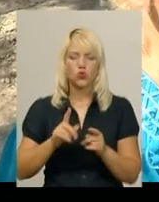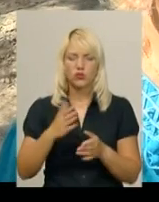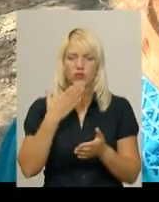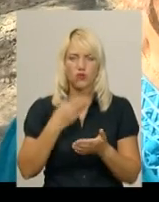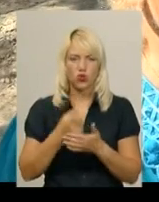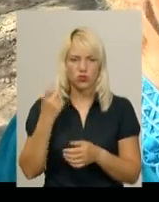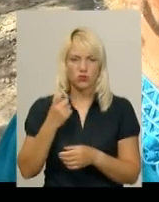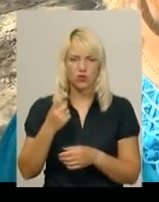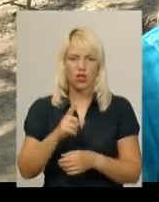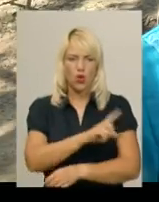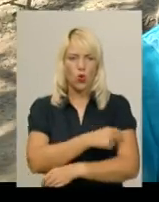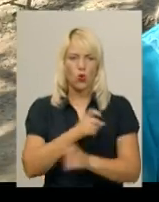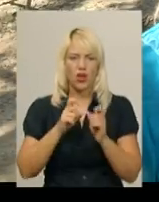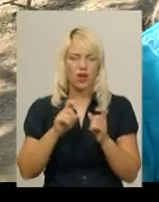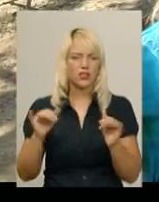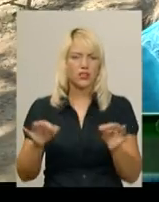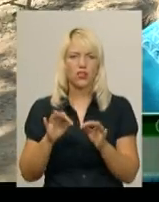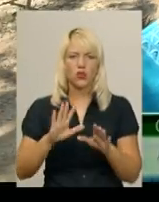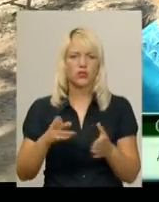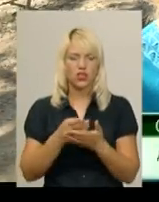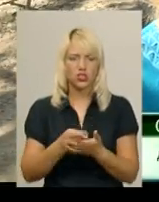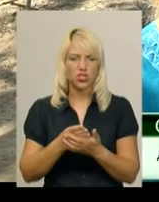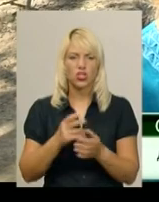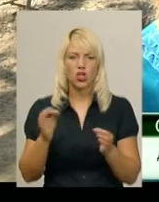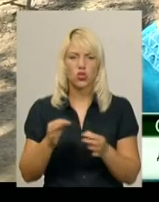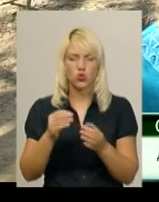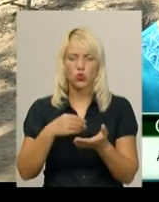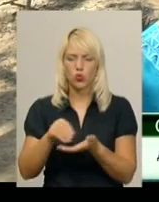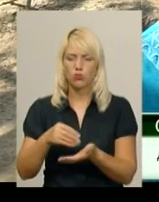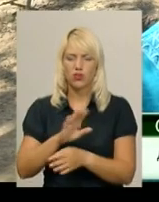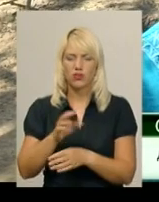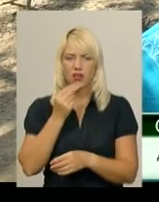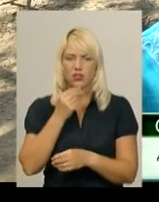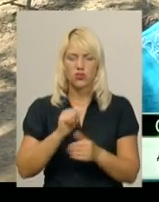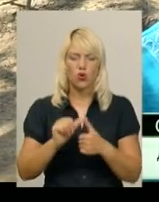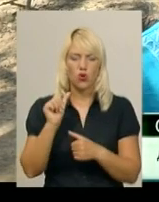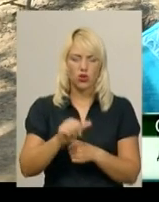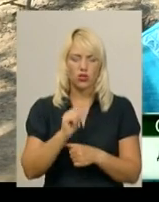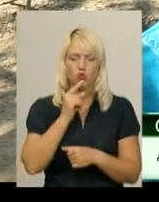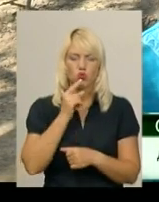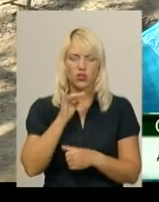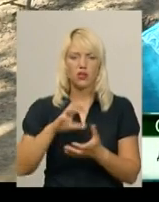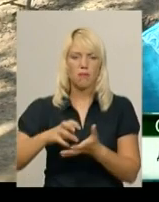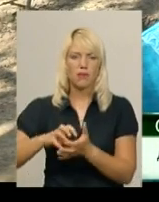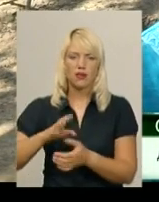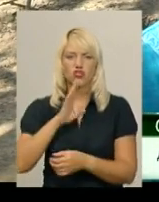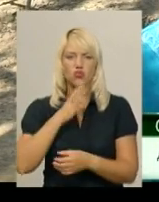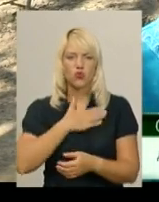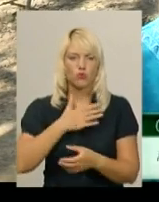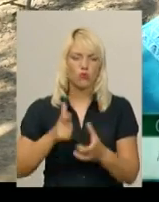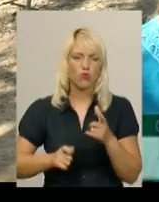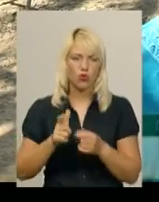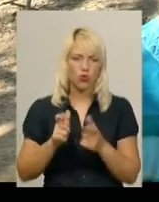ніколи не лежала. Ніколи. Вона нічого купленого не їсть, кроме цукерок і праніків. І вона молочна жінка.